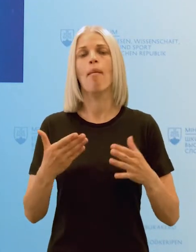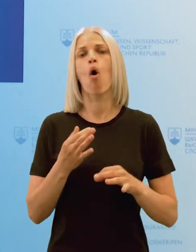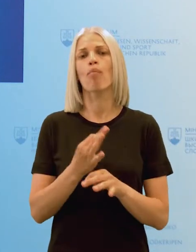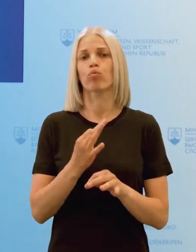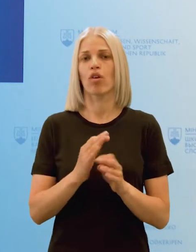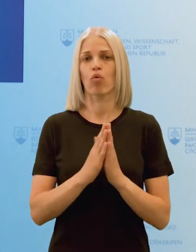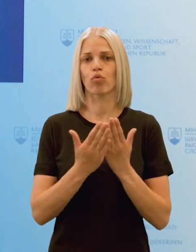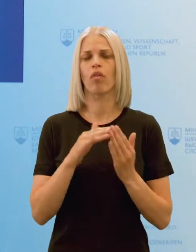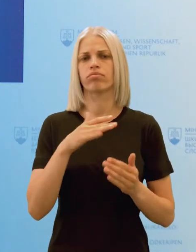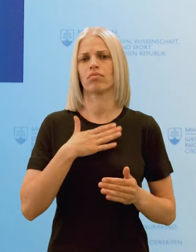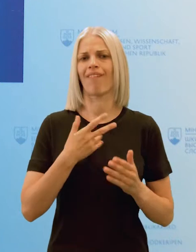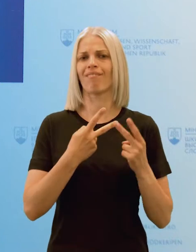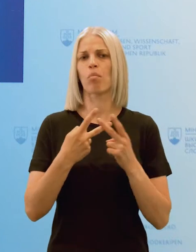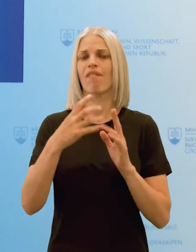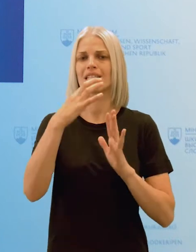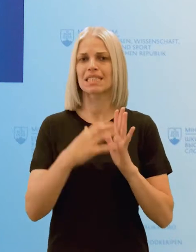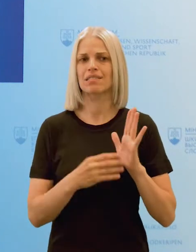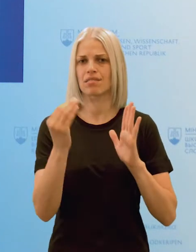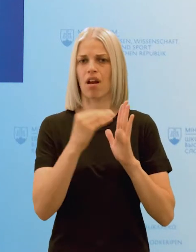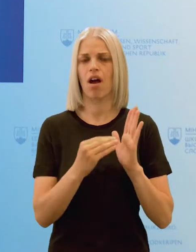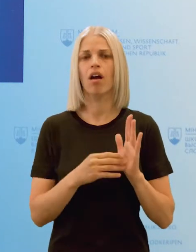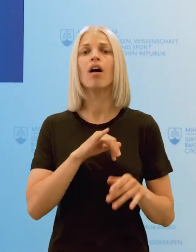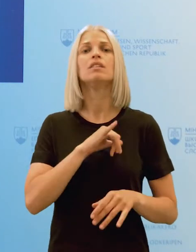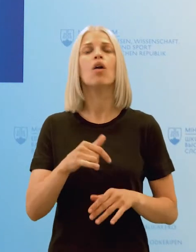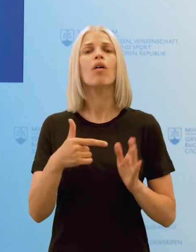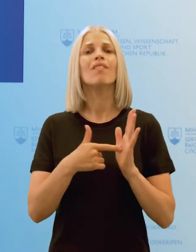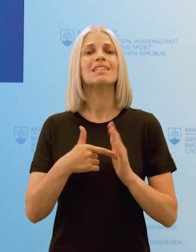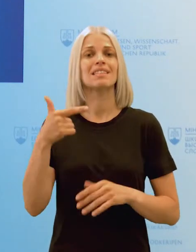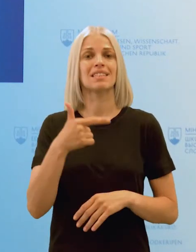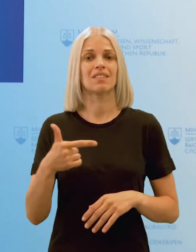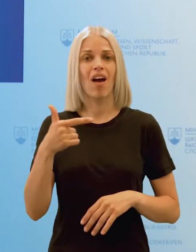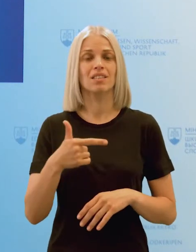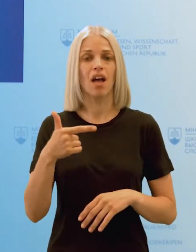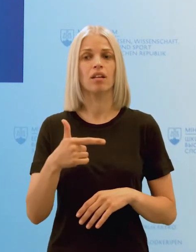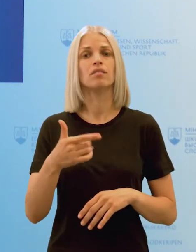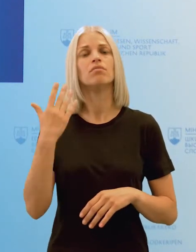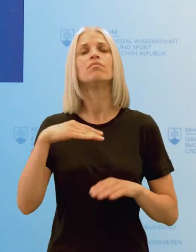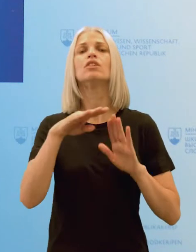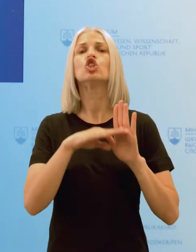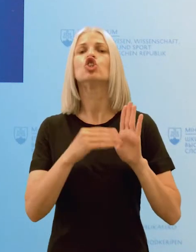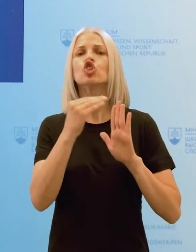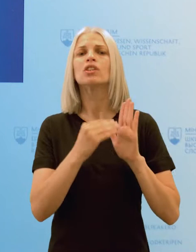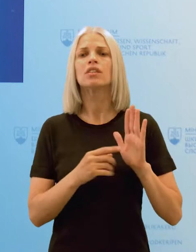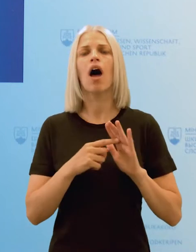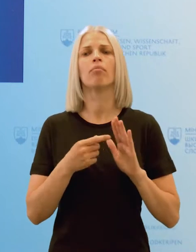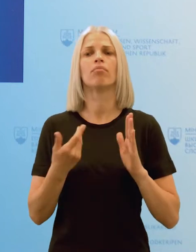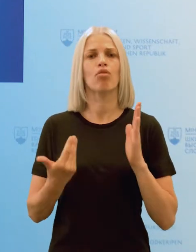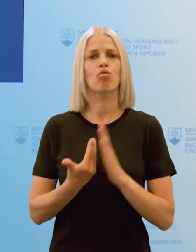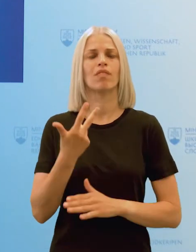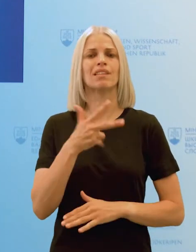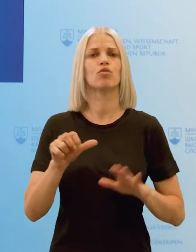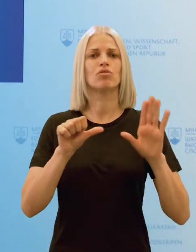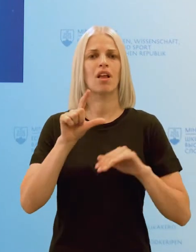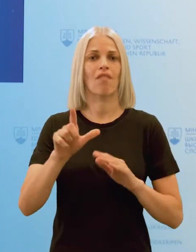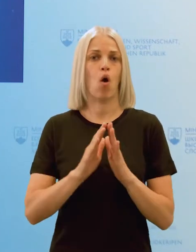Ten nájdu na našich webových stránkach. V roku 2020 do tohto zoznamu pribudlo 362